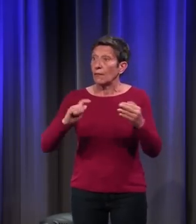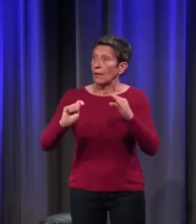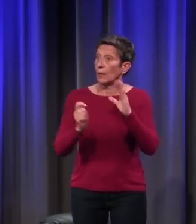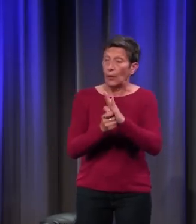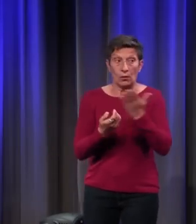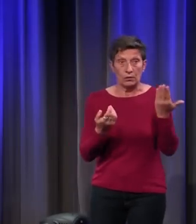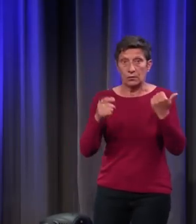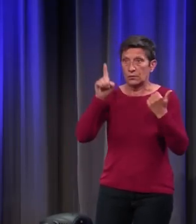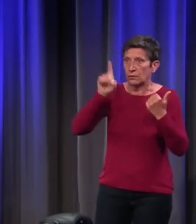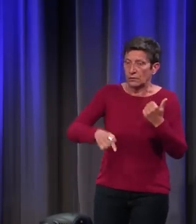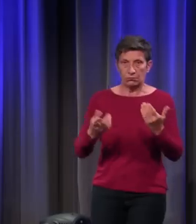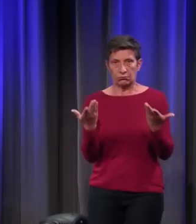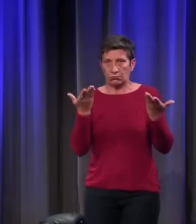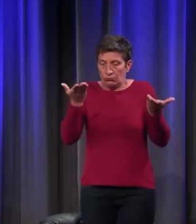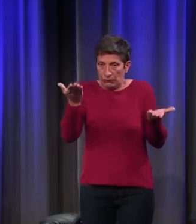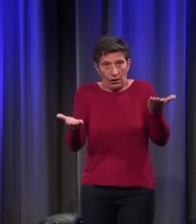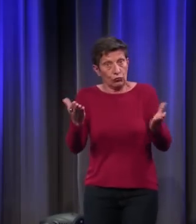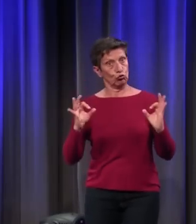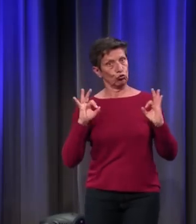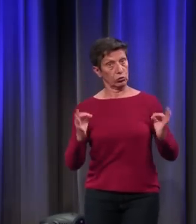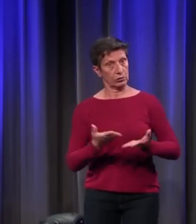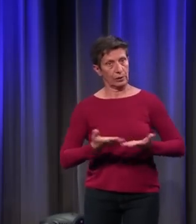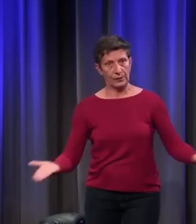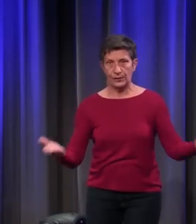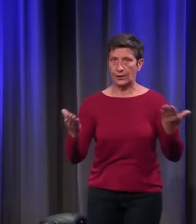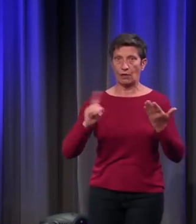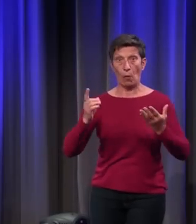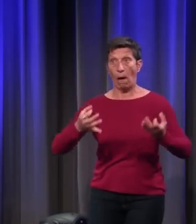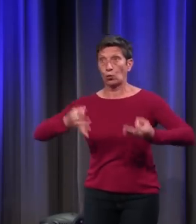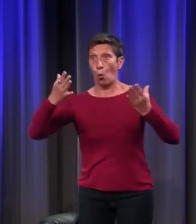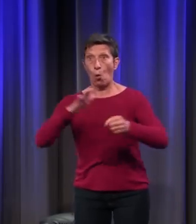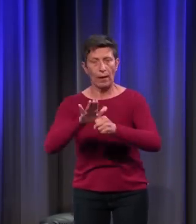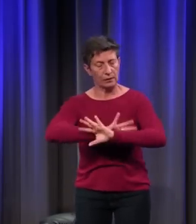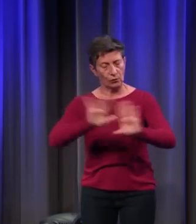tempérance, le juste milieu. Ça, c'est la principale des vertus.